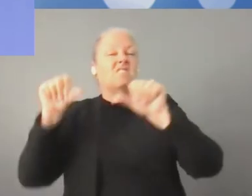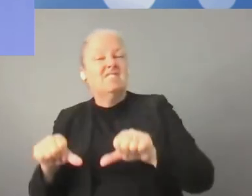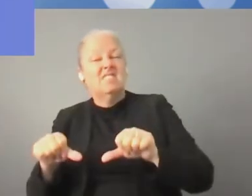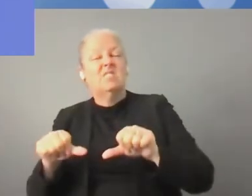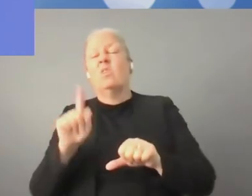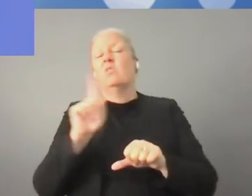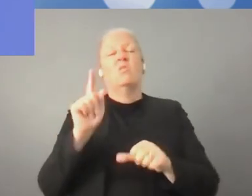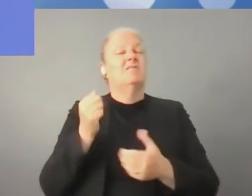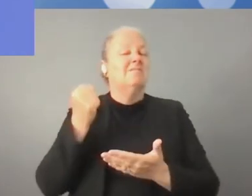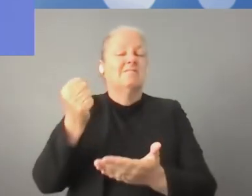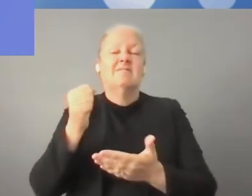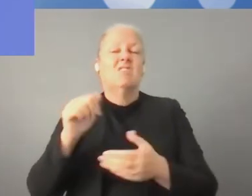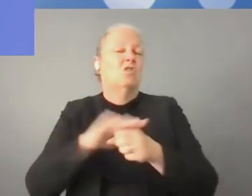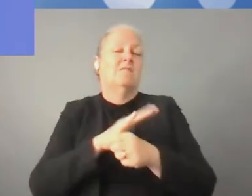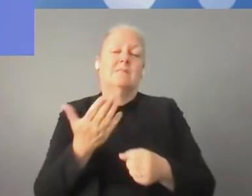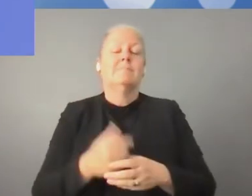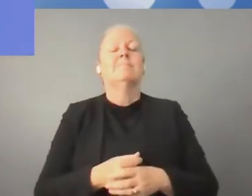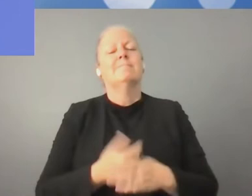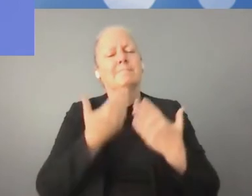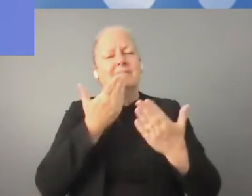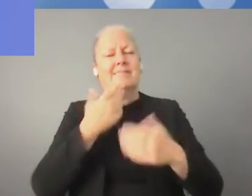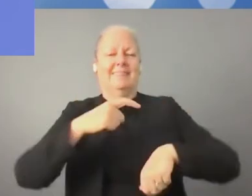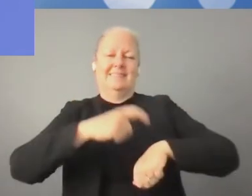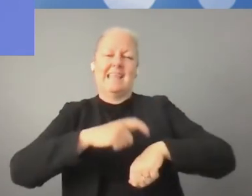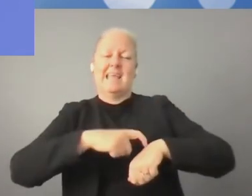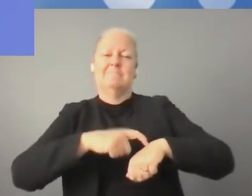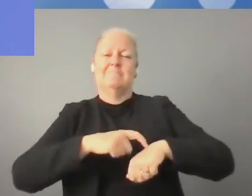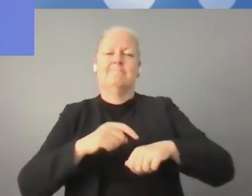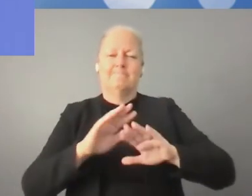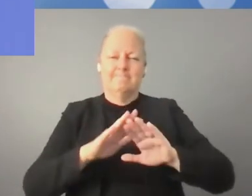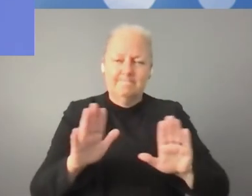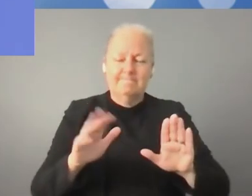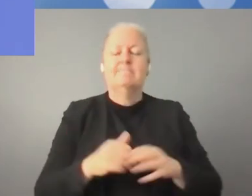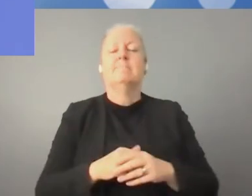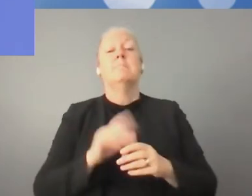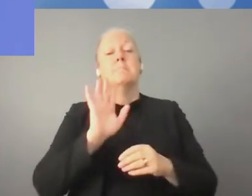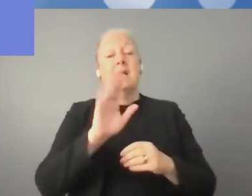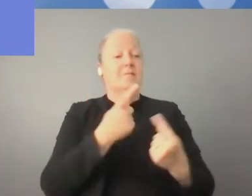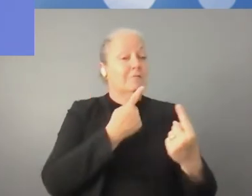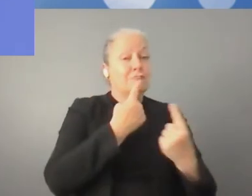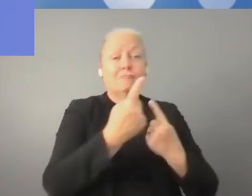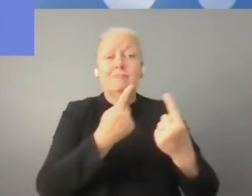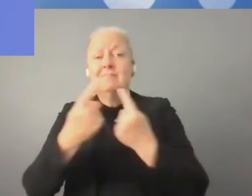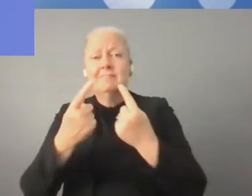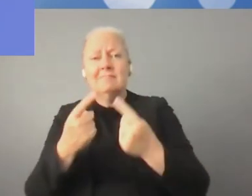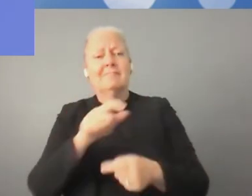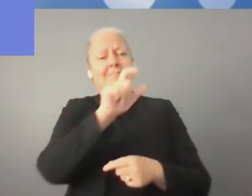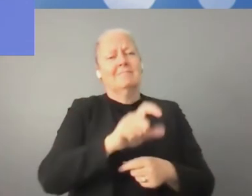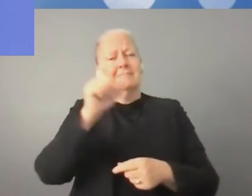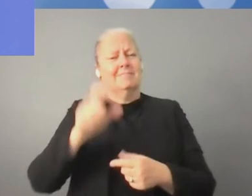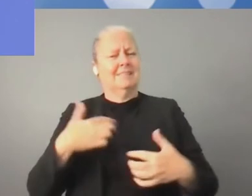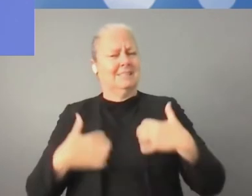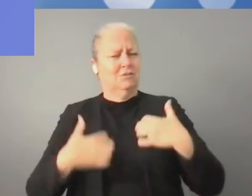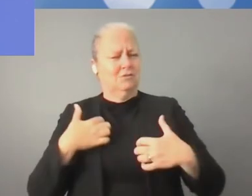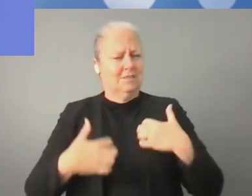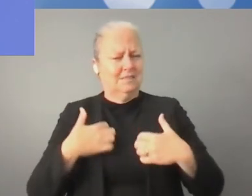właściwie to tyle z mojej strony. Bardzo dziękuję. Niestety już kończy nam się czas. Dyskusja jest niezwykle